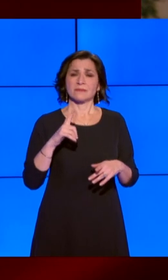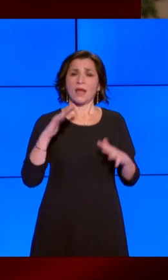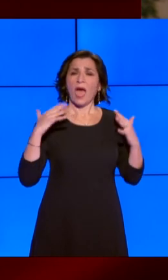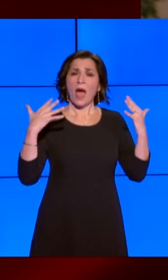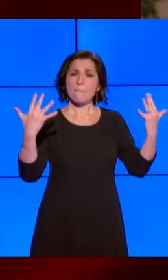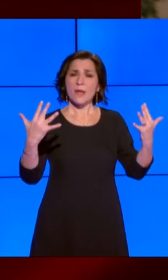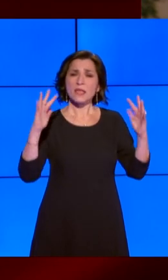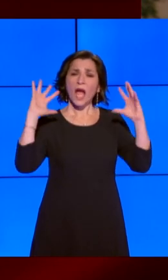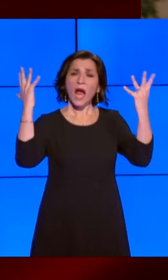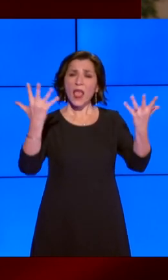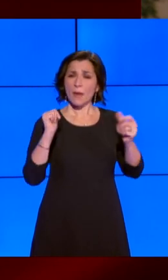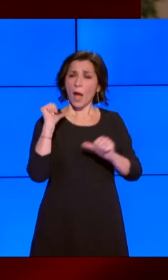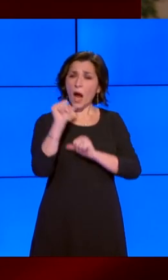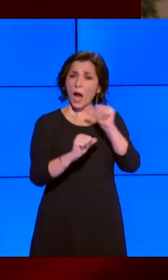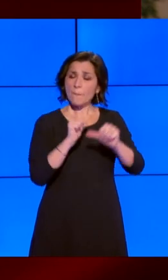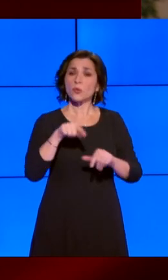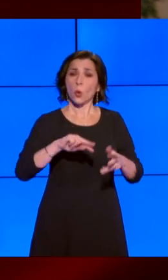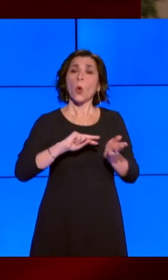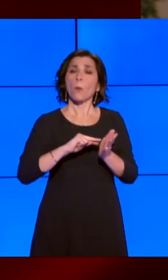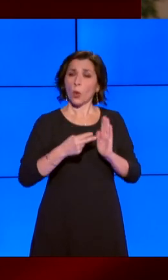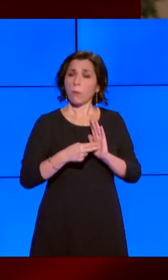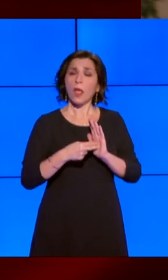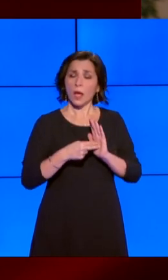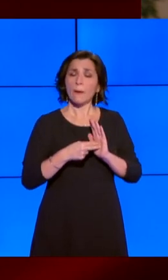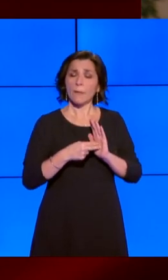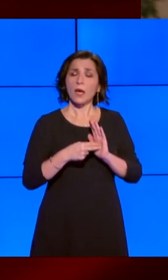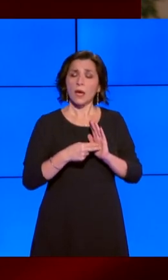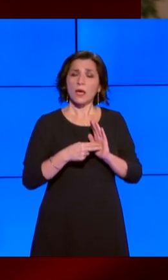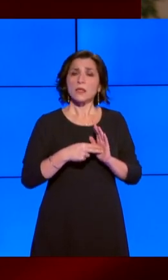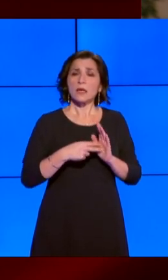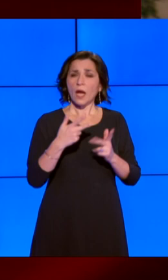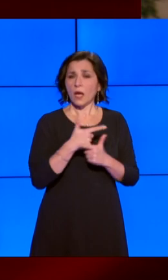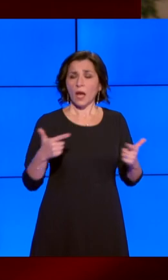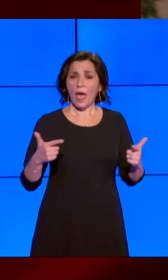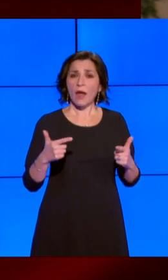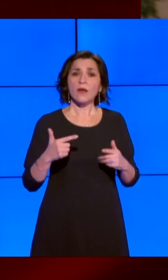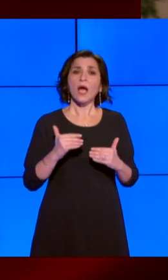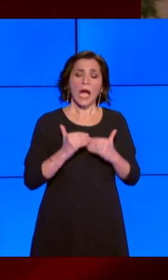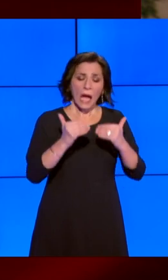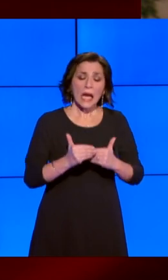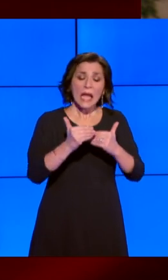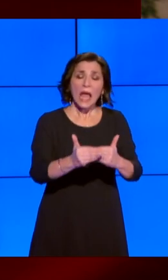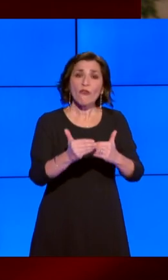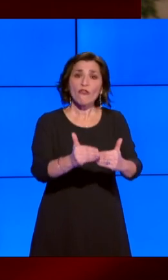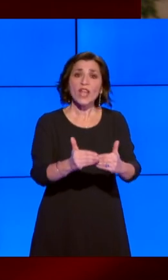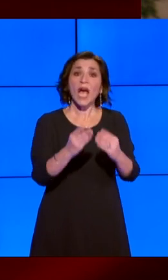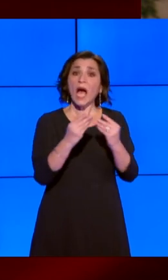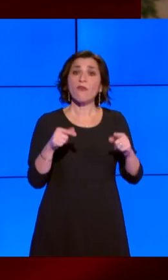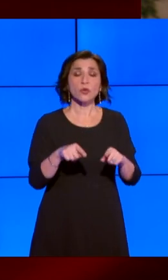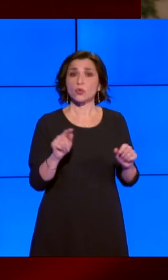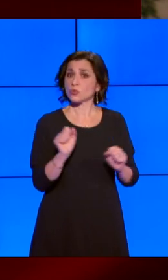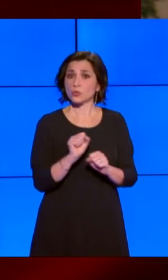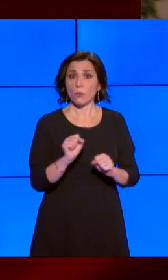questione serissima, che non tollera ulteriori rinvii nel farvi fronte. Le scelte